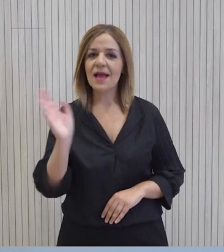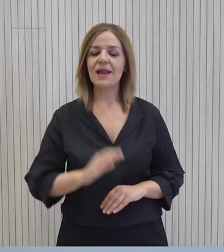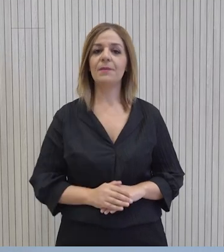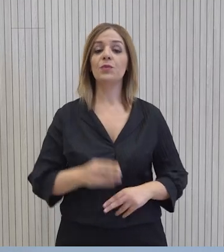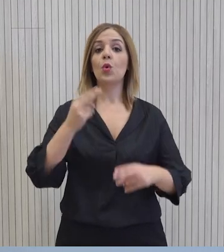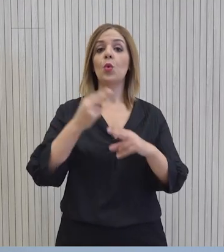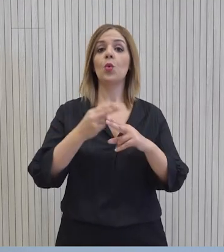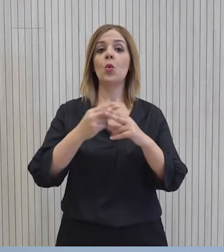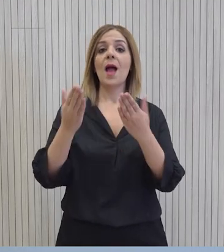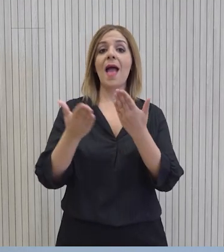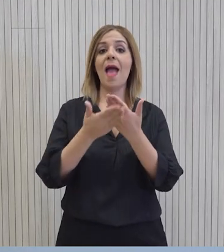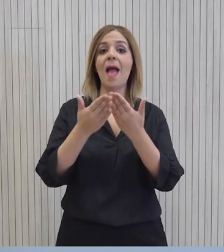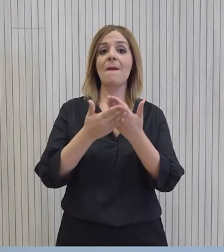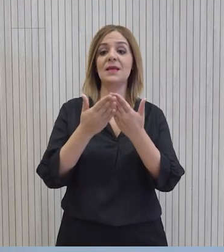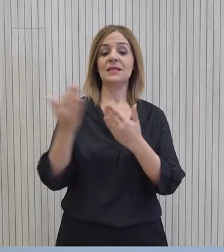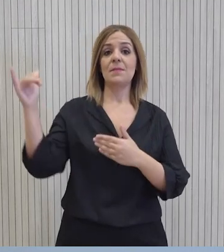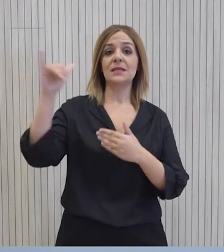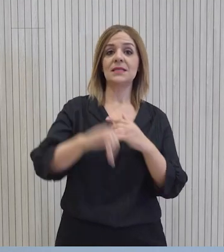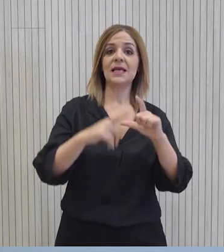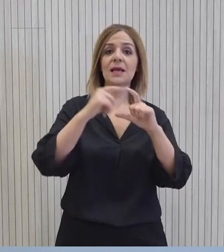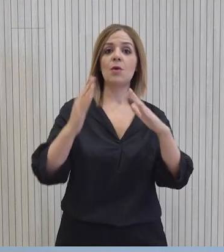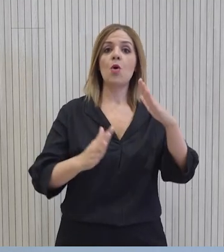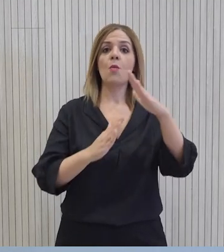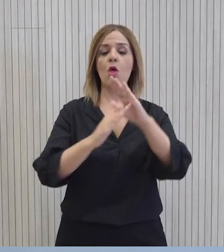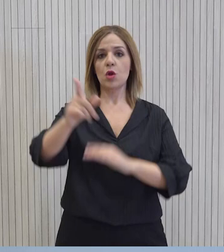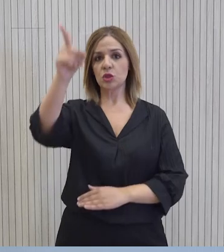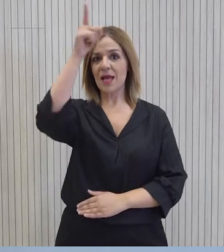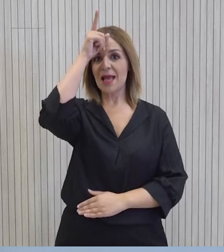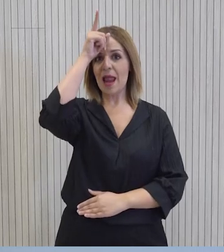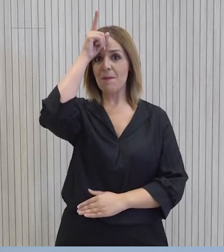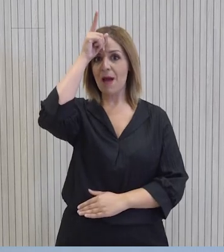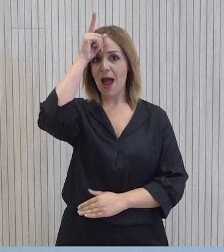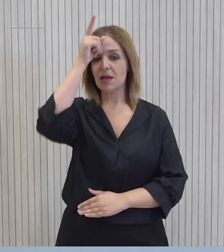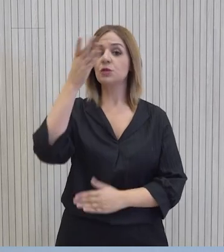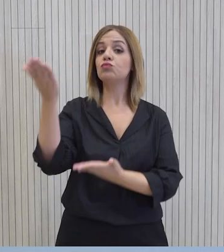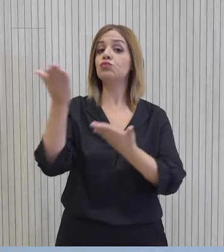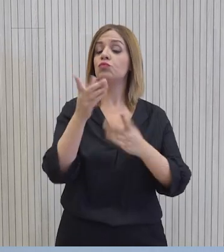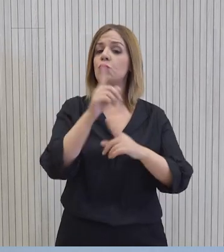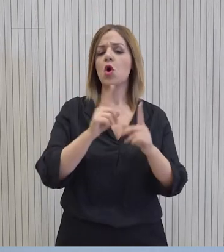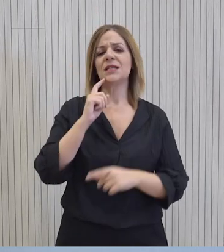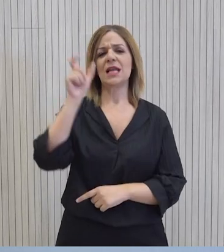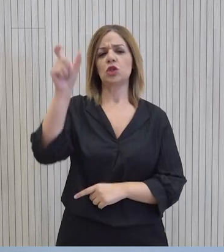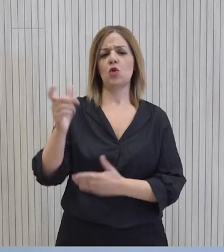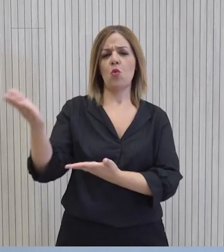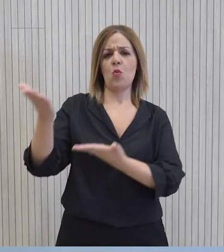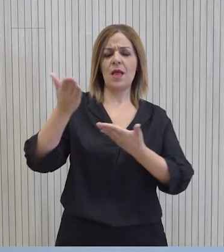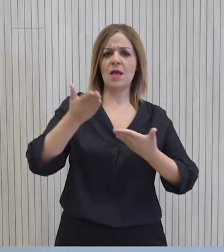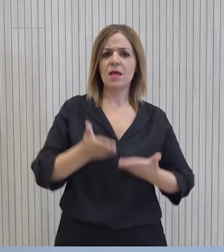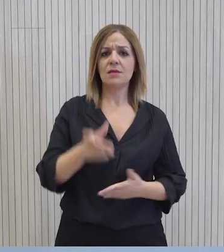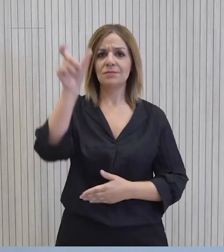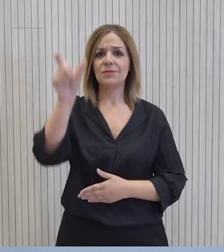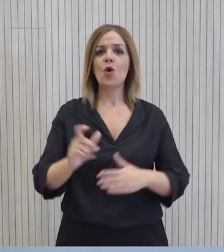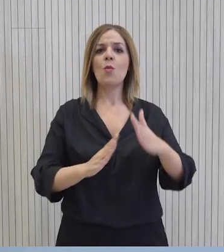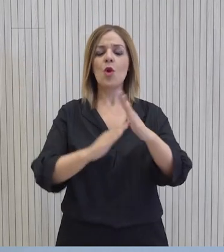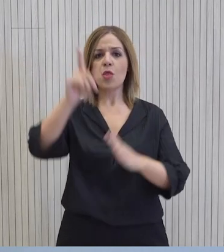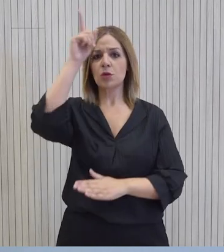Επίσημη επίσκεψη θα πραγματοποιήσει στην Κύπρο ο πρόεδρος της Γερμανίας, κ. Στάινμαιερ, κατόπιν πρόσκλησης του πρόεδρου της Κυπριακής Δημοκρατίας. Ο πρόεδρος της